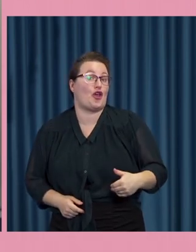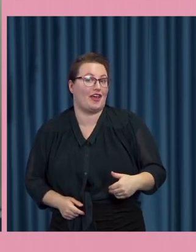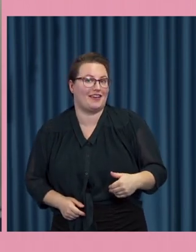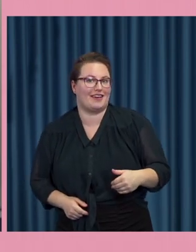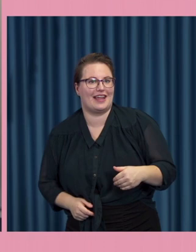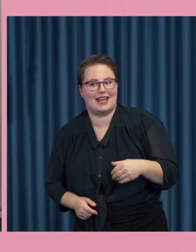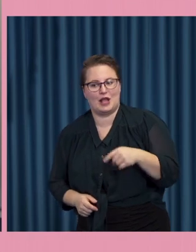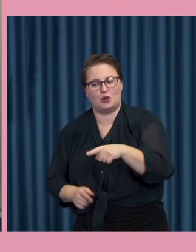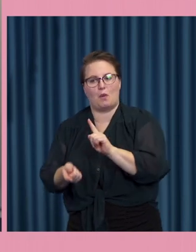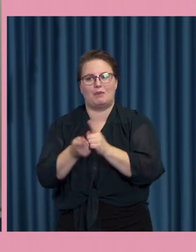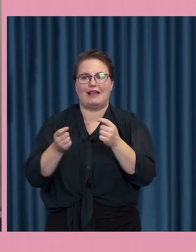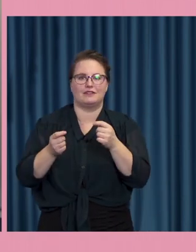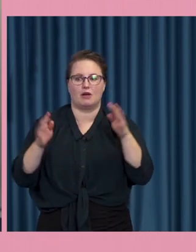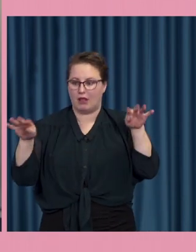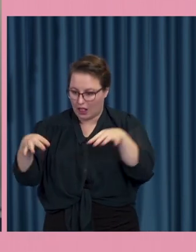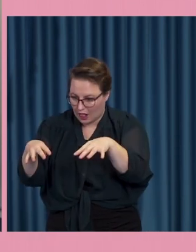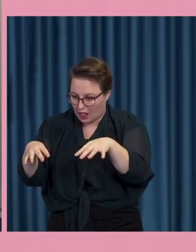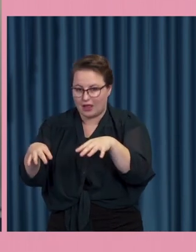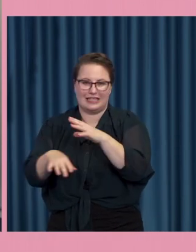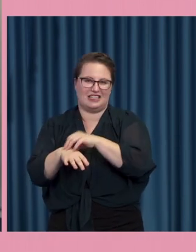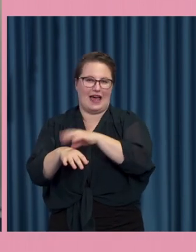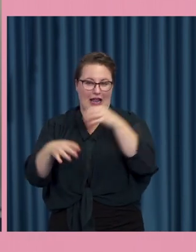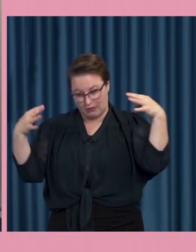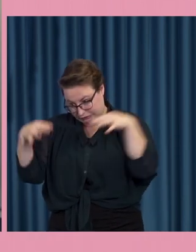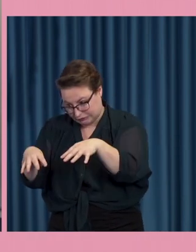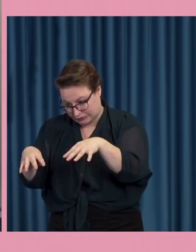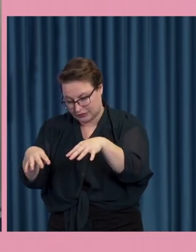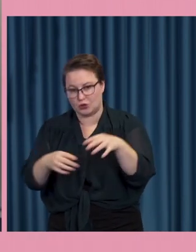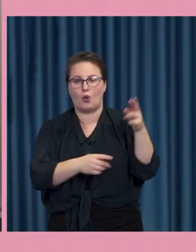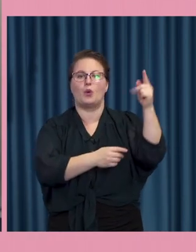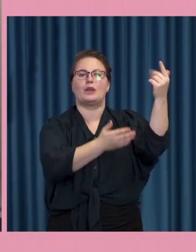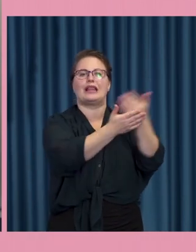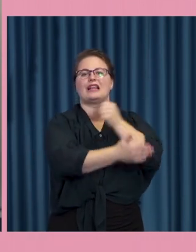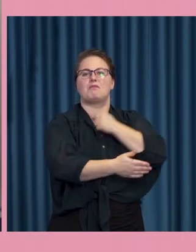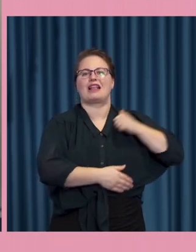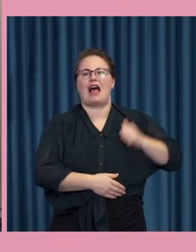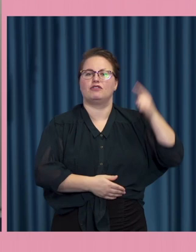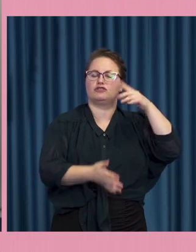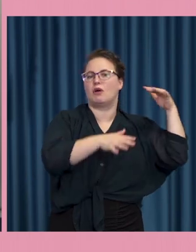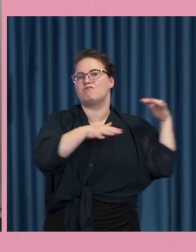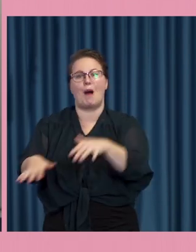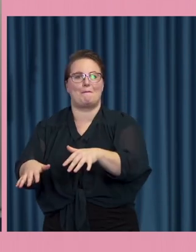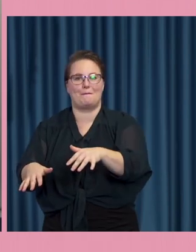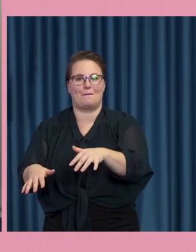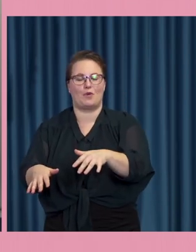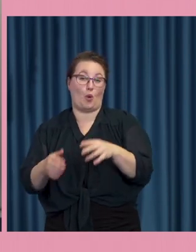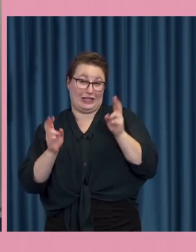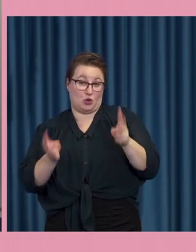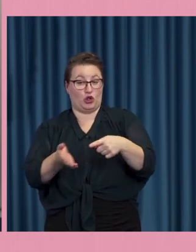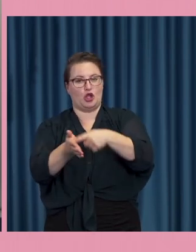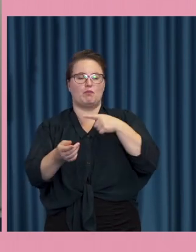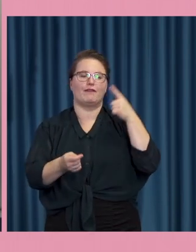koncentration i Sverige som då kunde utnyttjas för en främmande makts anfall och det är såklart att den här cyberkrigföringen den ska man